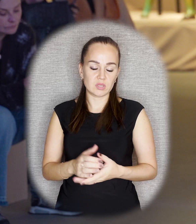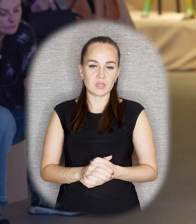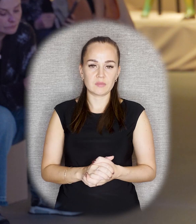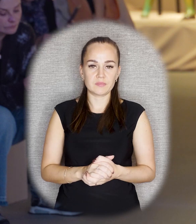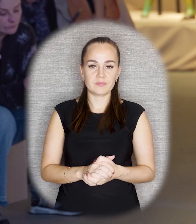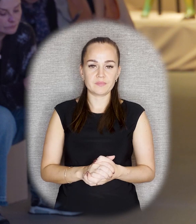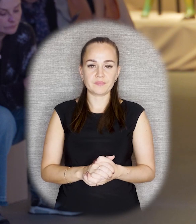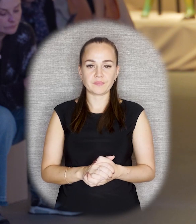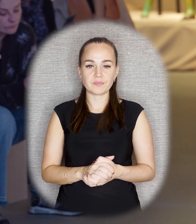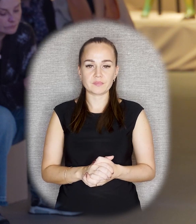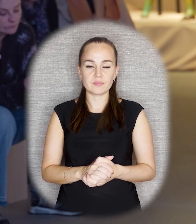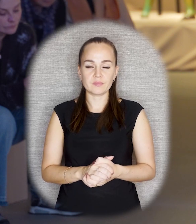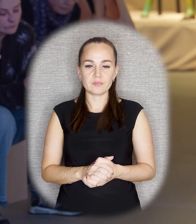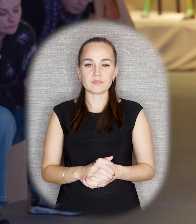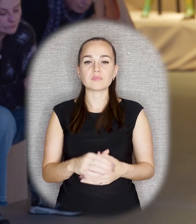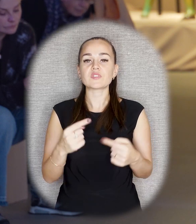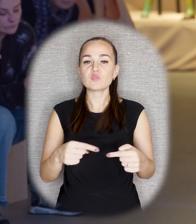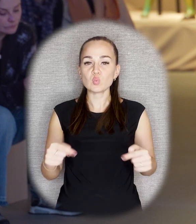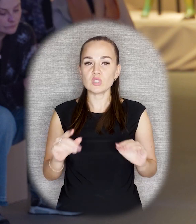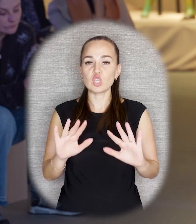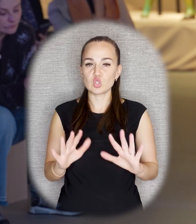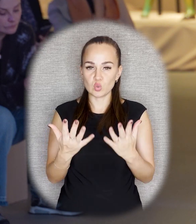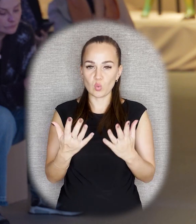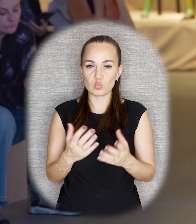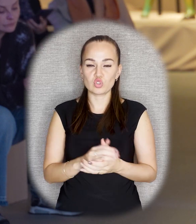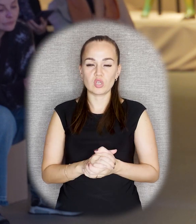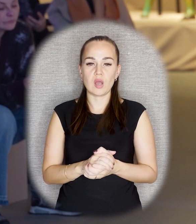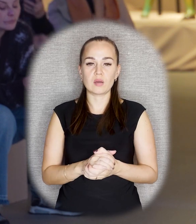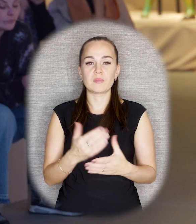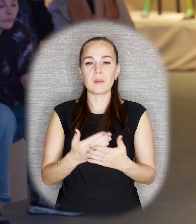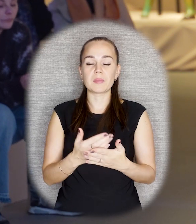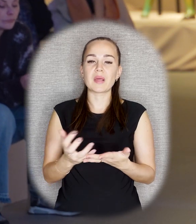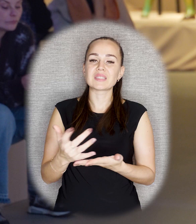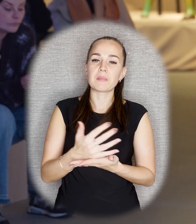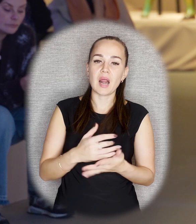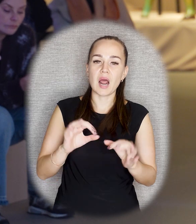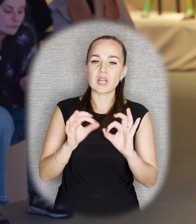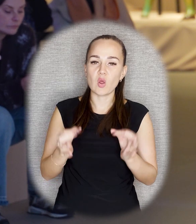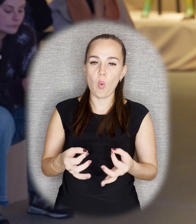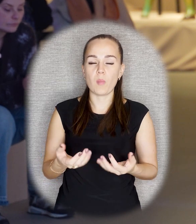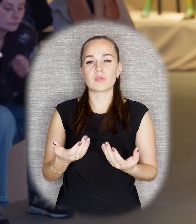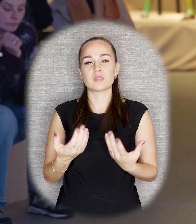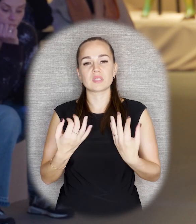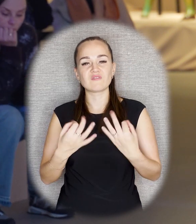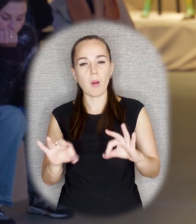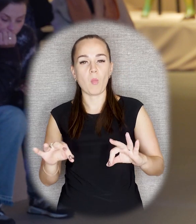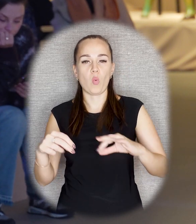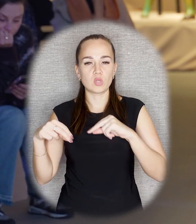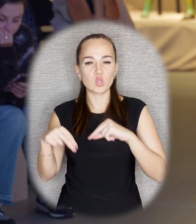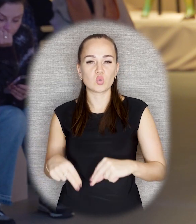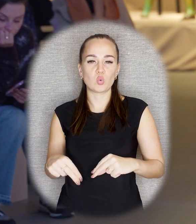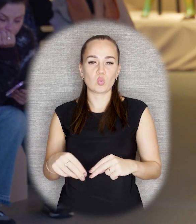Но если в других случаях, например, когда речь шла о каких-то собирательных образах, свобода, освобожденный труд,